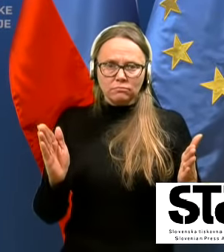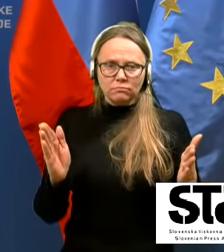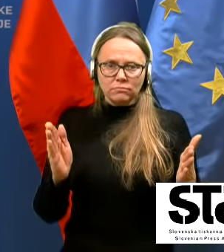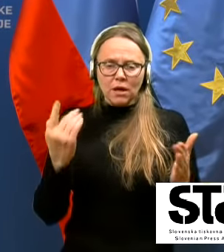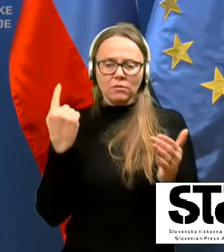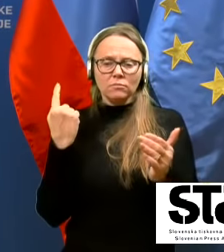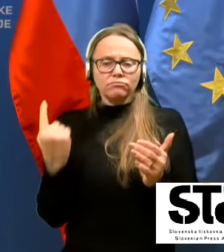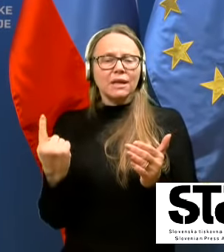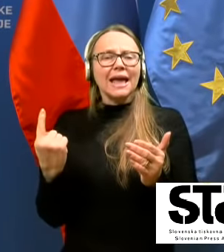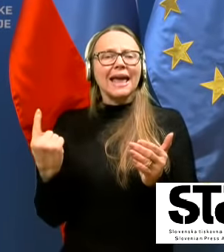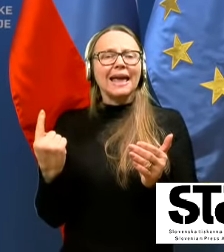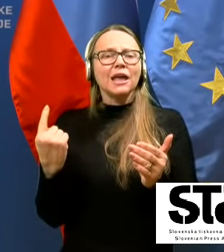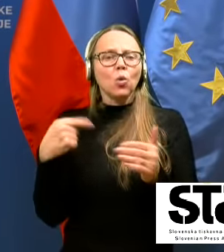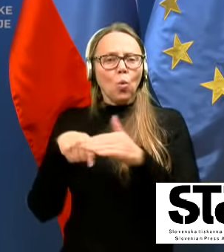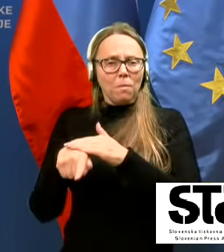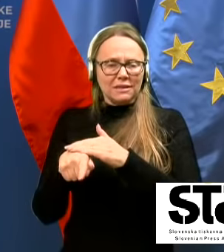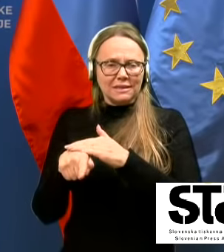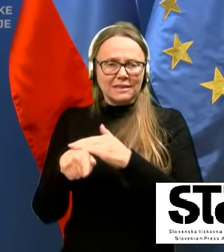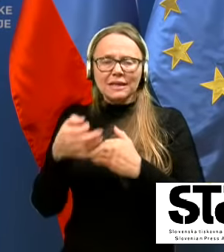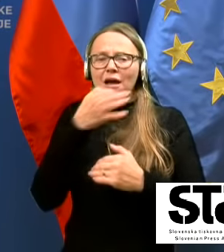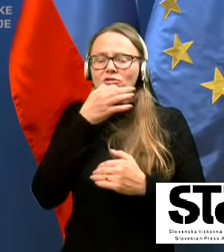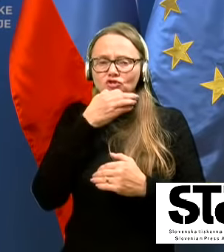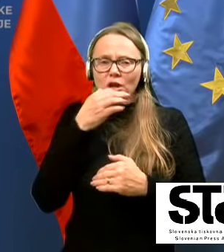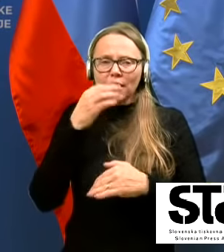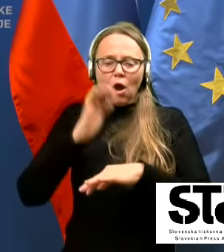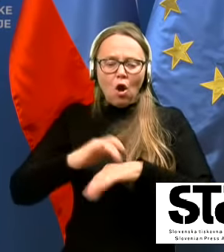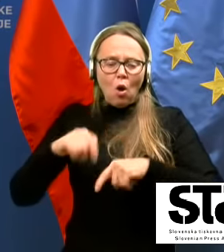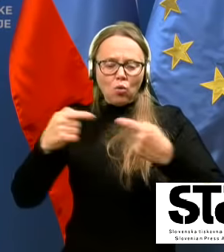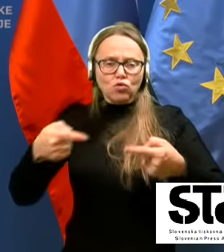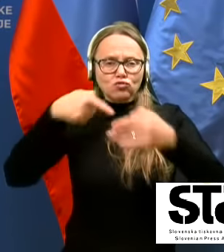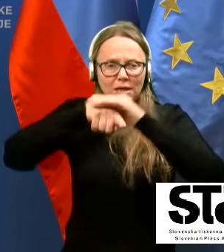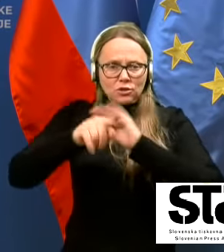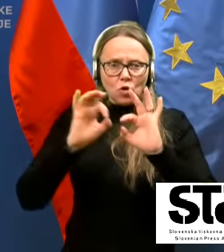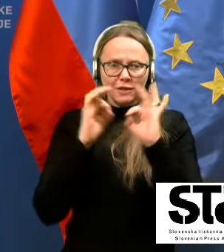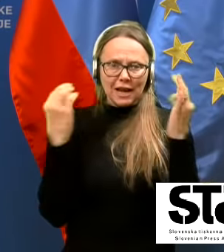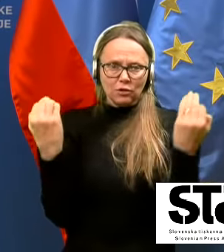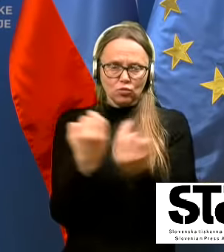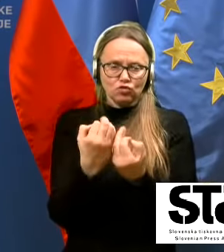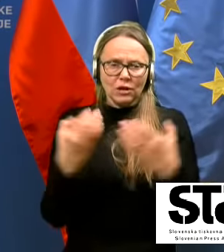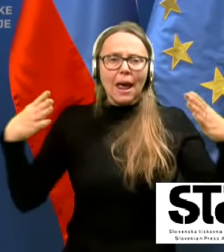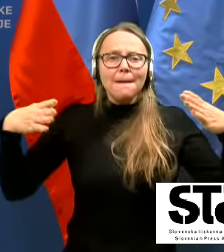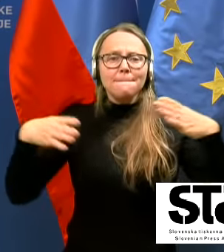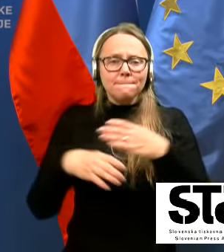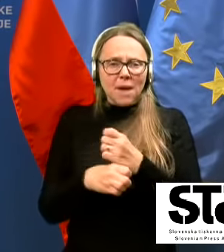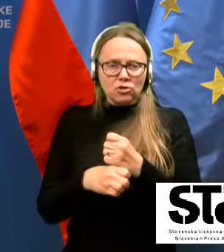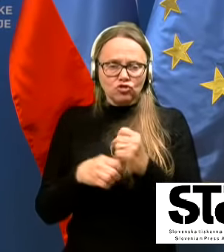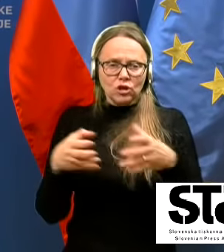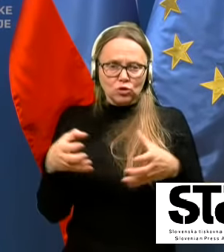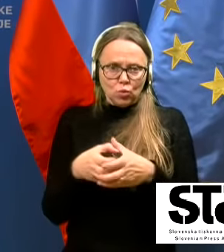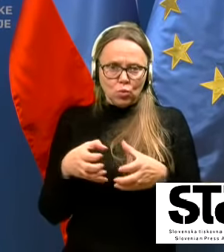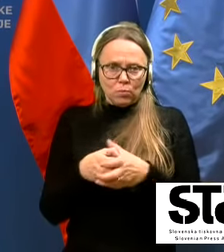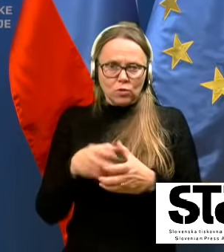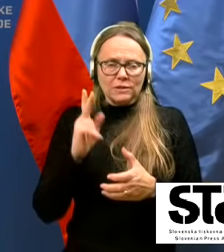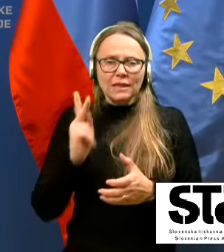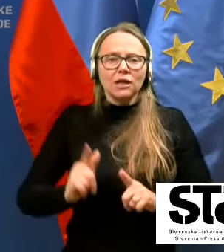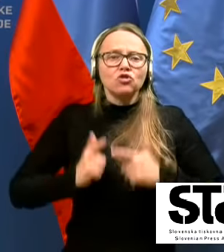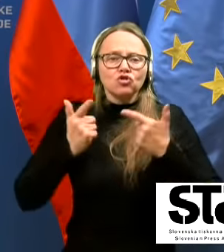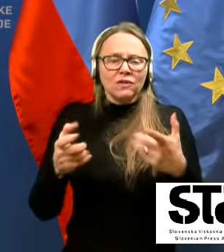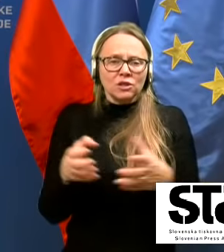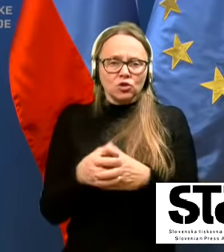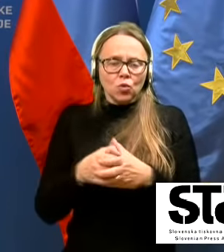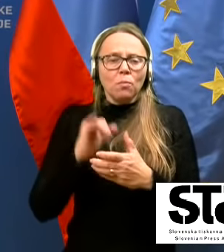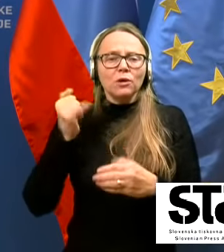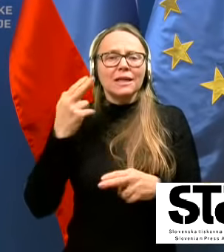lahko tudi, če je okužba znotraj, družine, manjše skupnosti, ki pač živi skupaj, da se